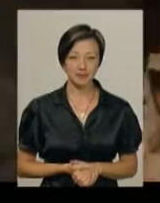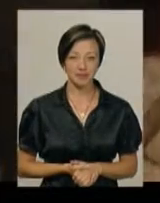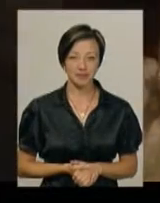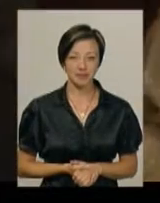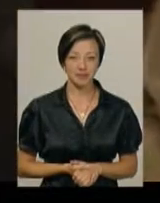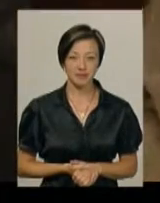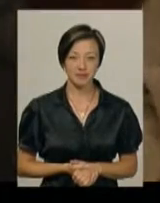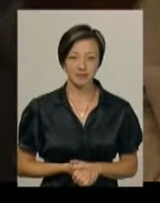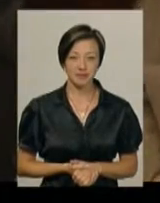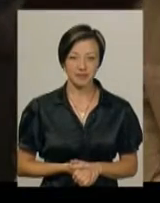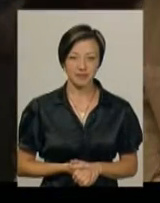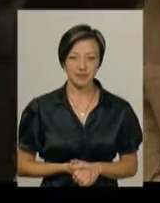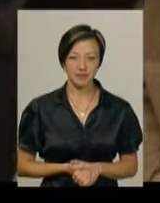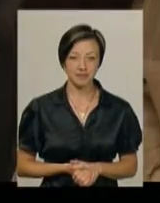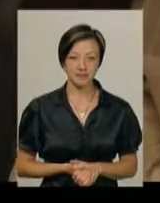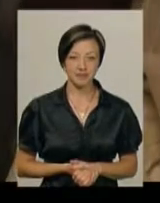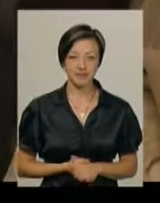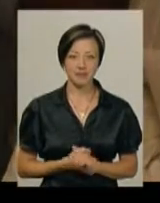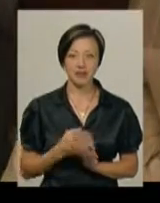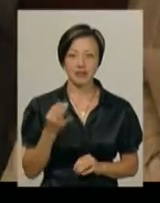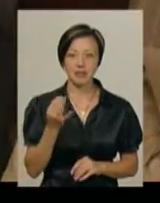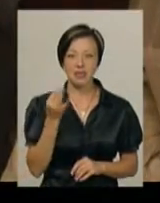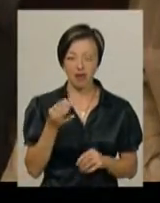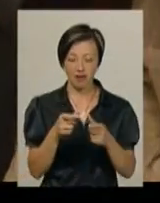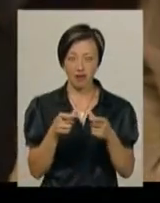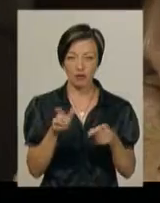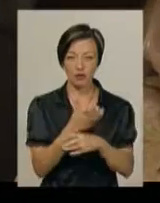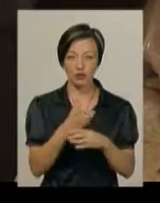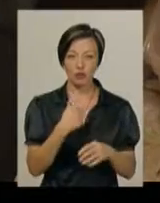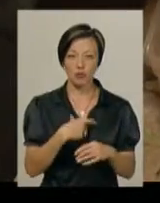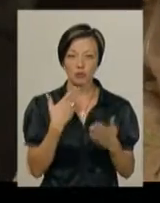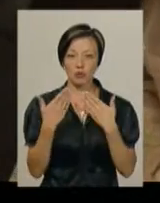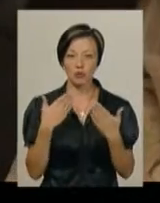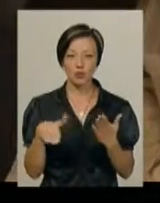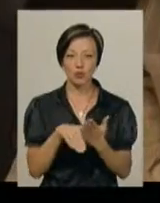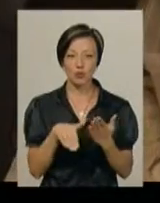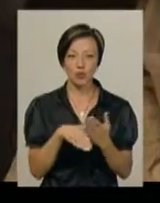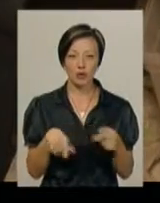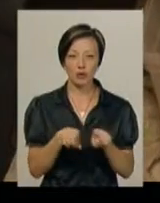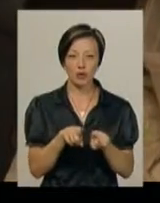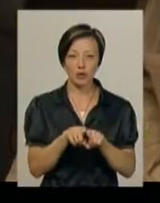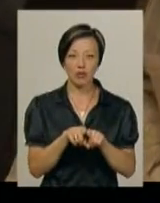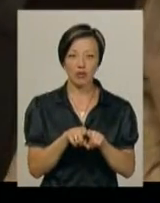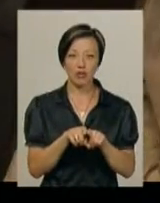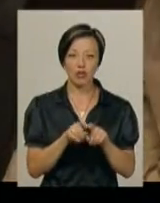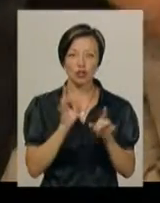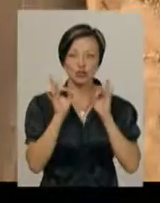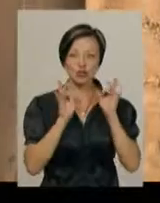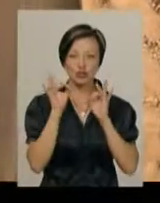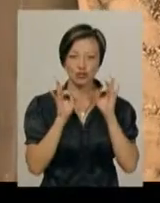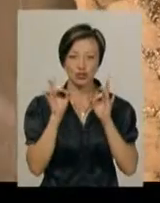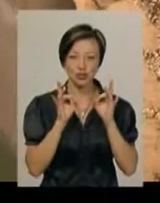Шиплячий тарган. Цікавий він тим, що вони між собою спілкуються за допомогою такого характерного шипіння.